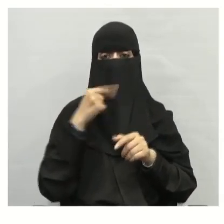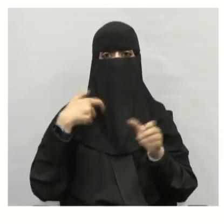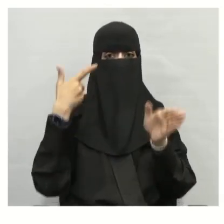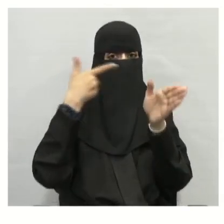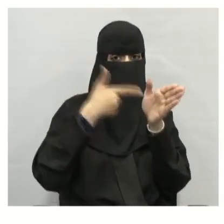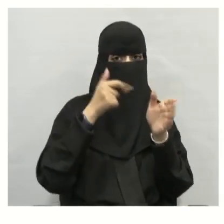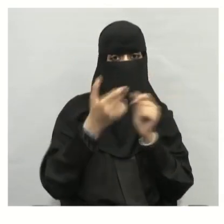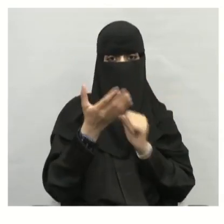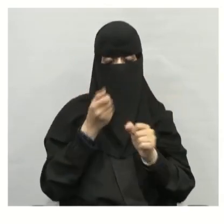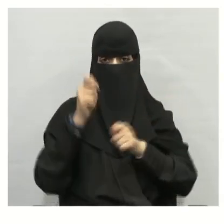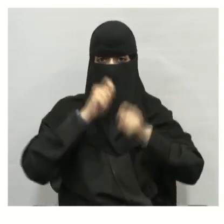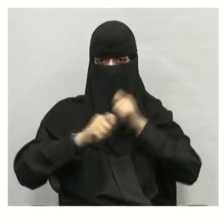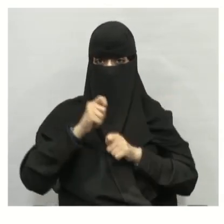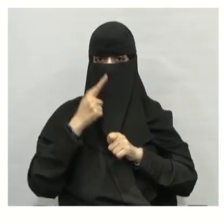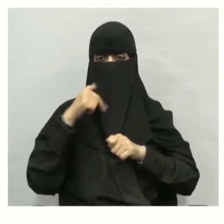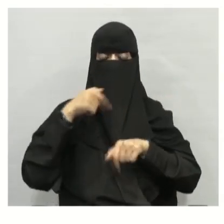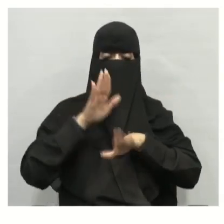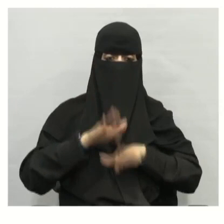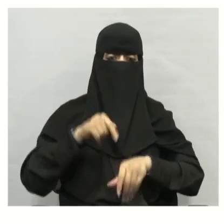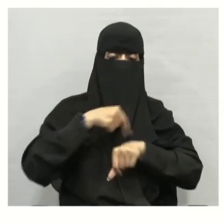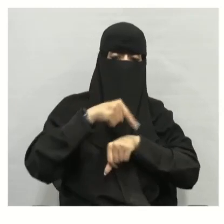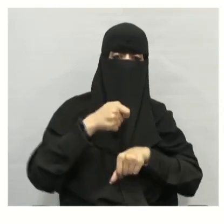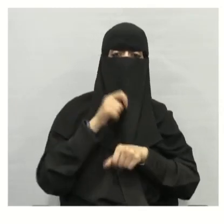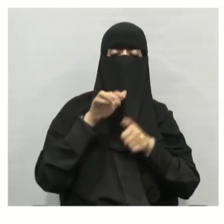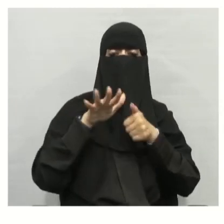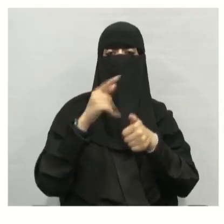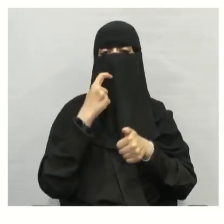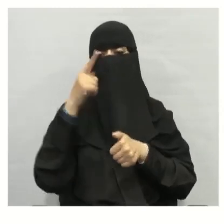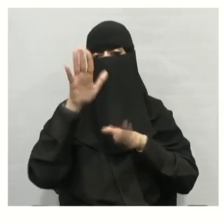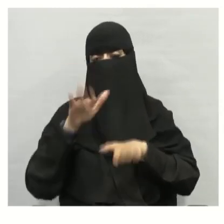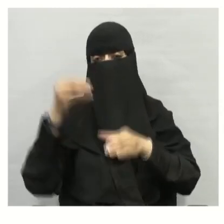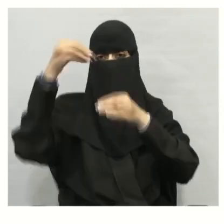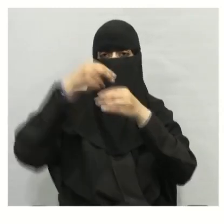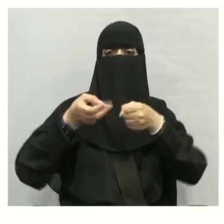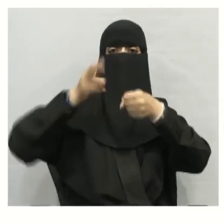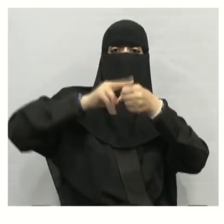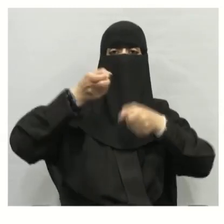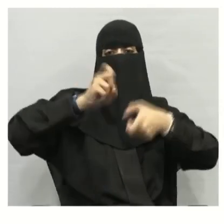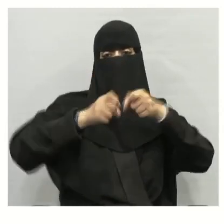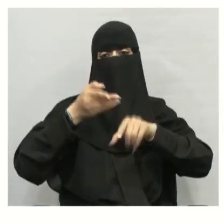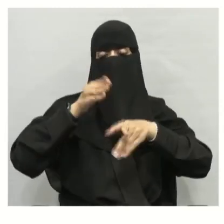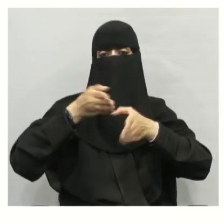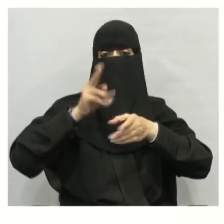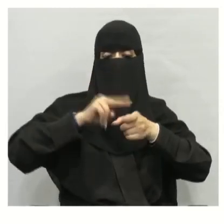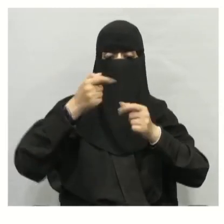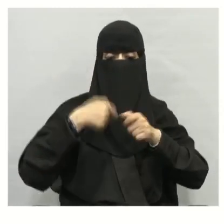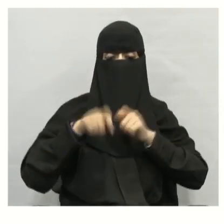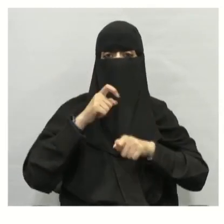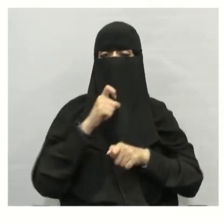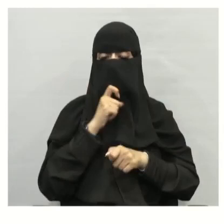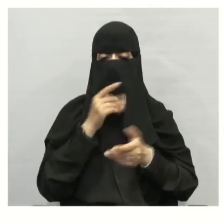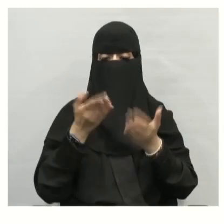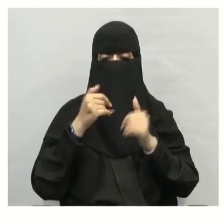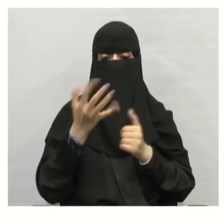والفحم الحجري تحتاج ملايين السنين حتى تتكون في باطن الأرض عملية التكون هذه تكون بطيئة